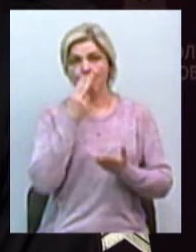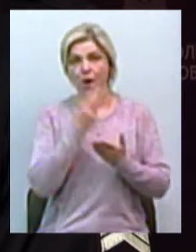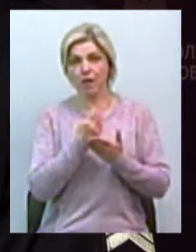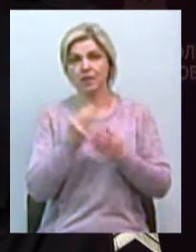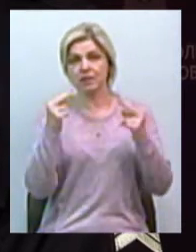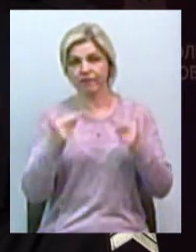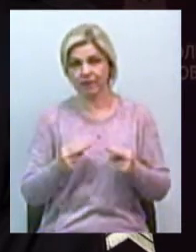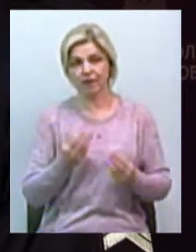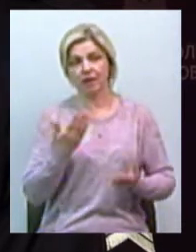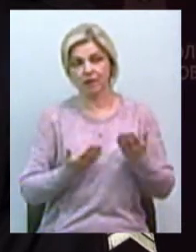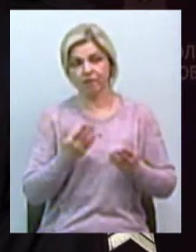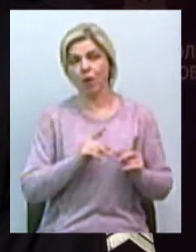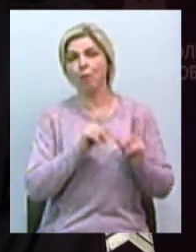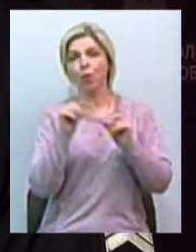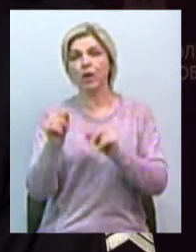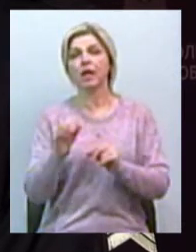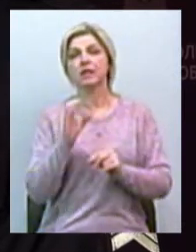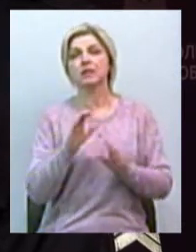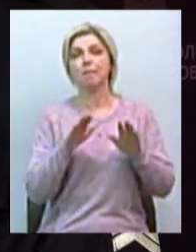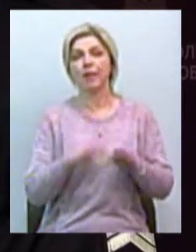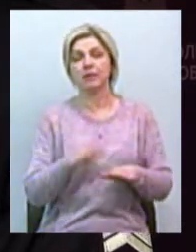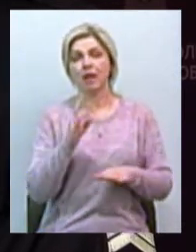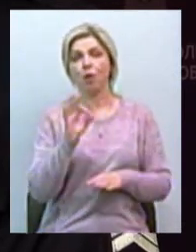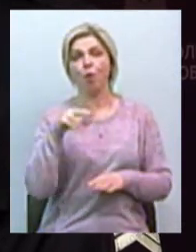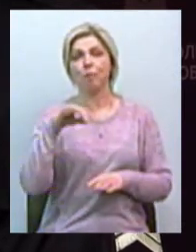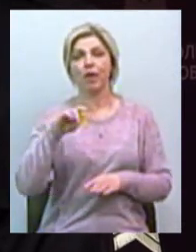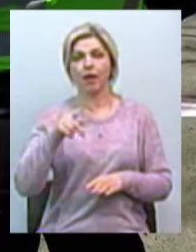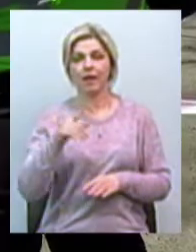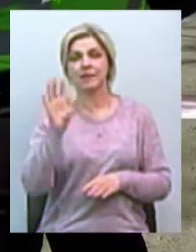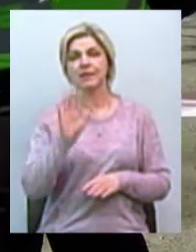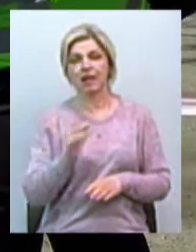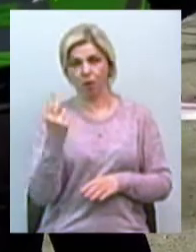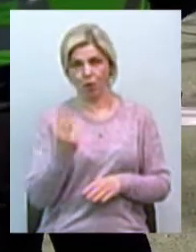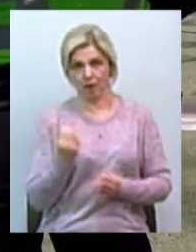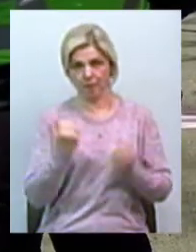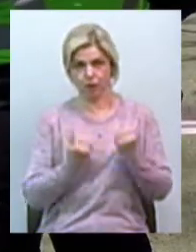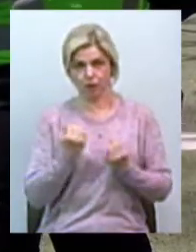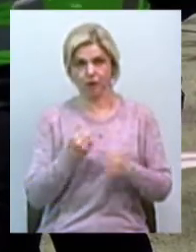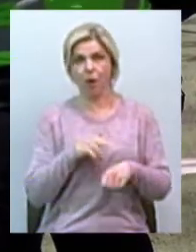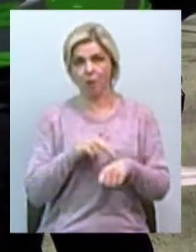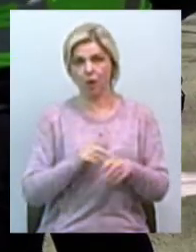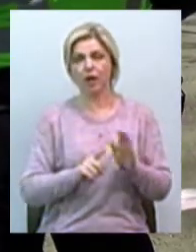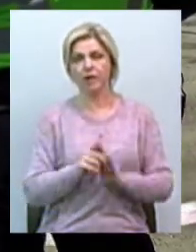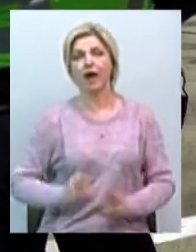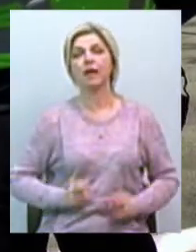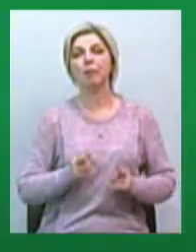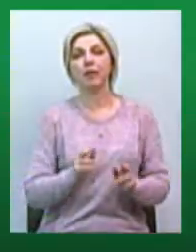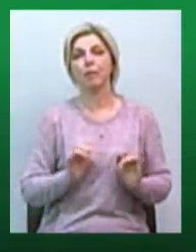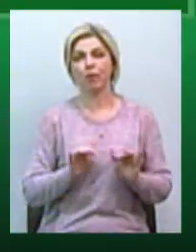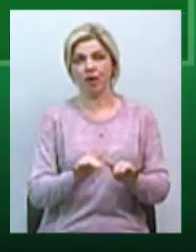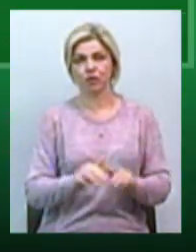ймовірно, поїхали з місця події на автомобілі «Опіль» сріблястого кольору. У поліції вже відкрили кримінальне провадження.